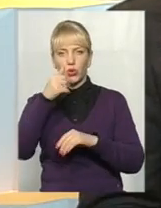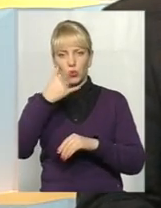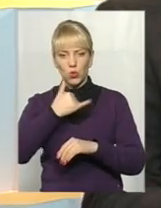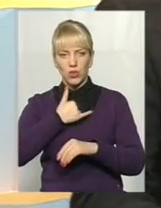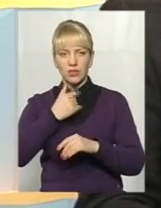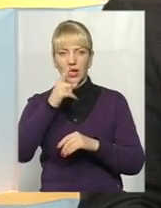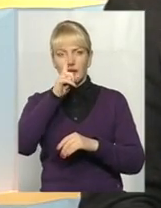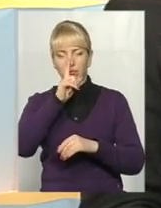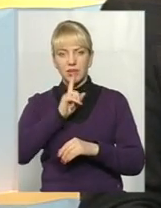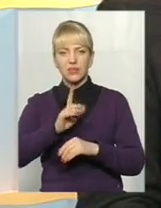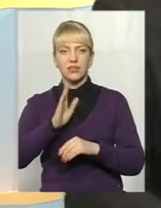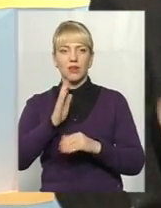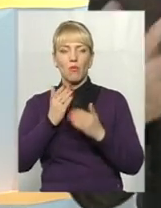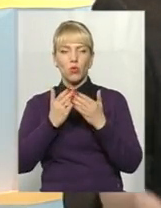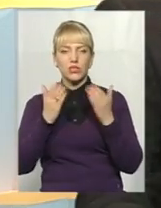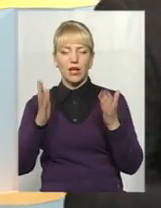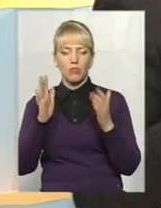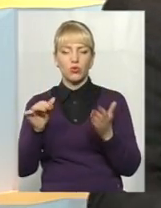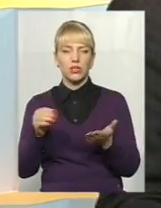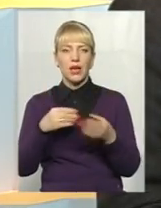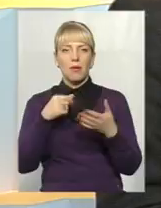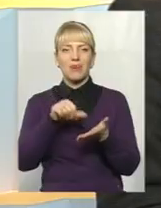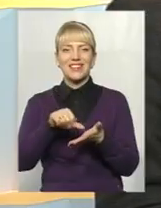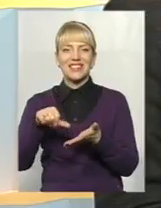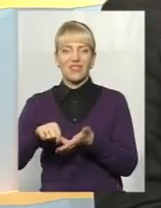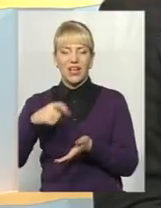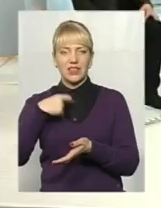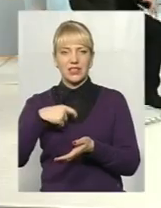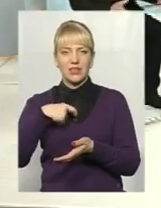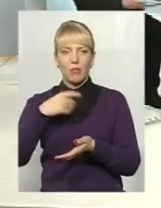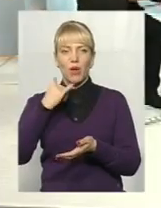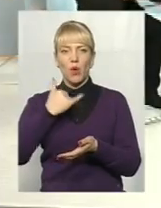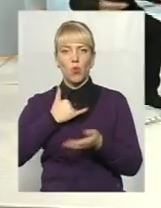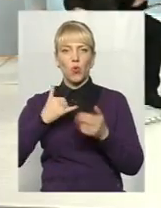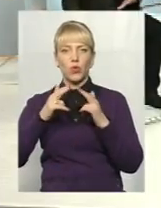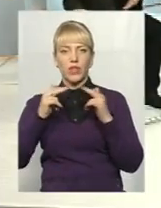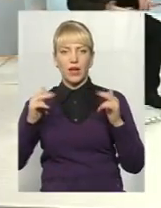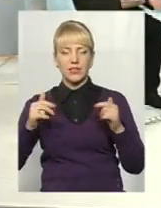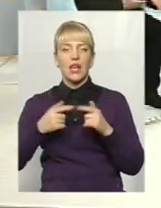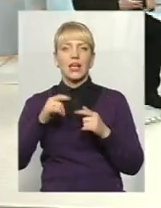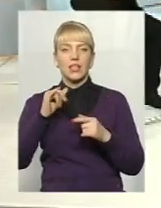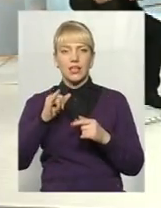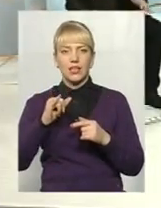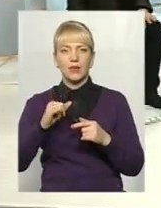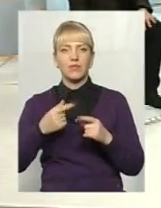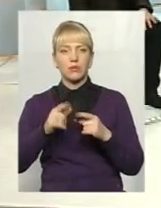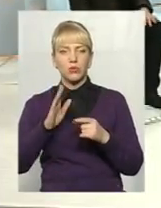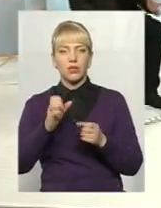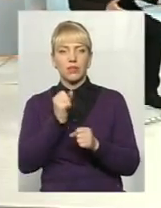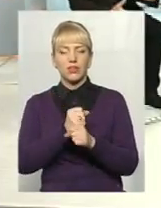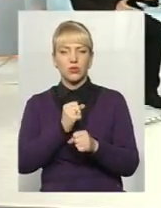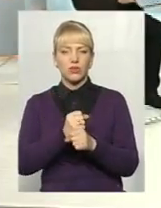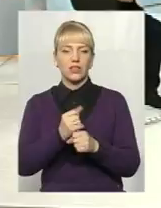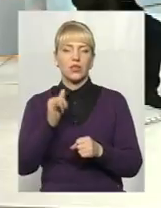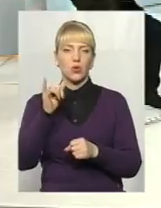цілого місяця, музеї будуть мати можливість виставлятися в нас, представляти себе. Зрозуміло, це реклама, яка вже буде працювати і для них, і,